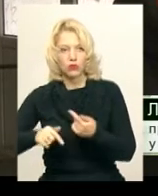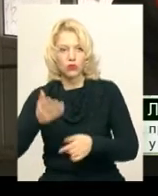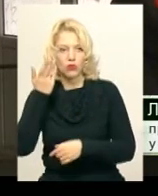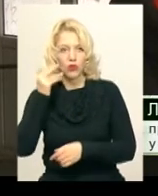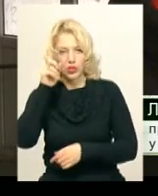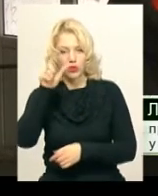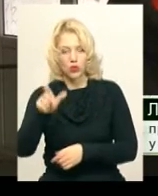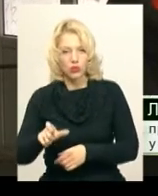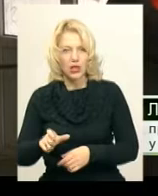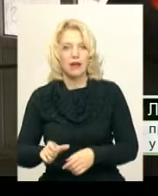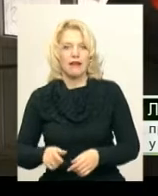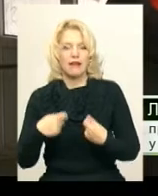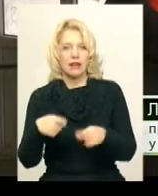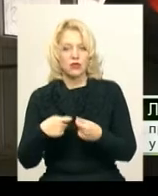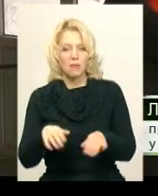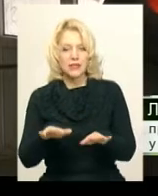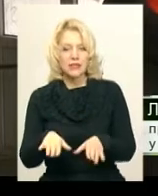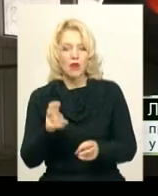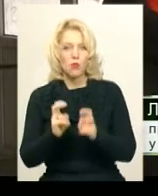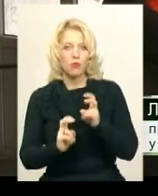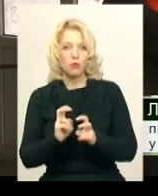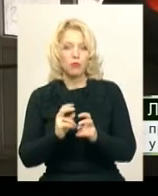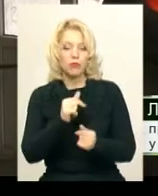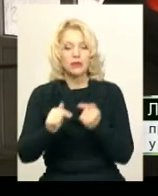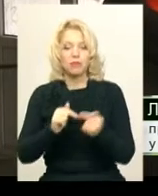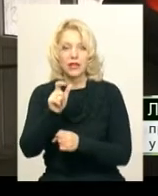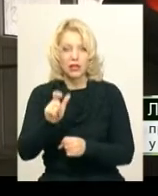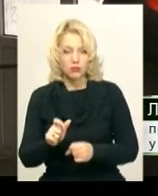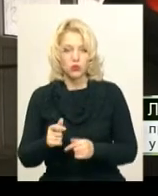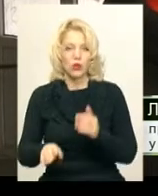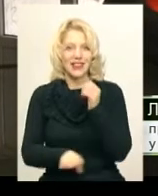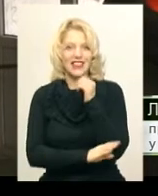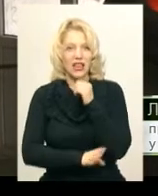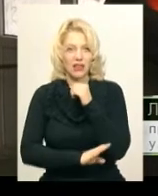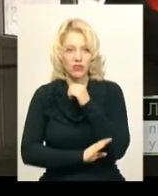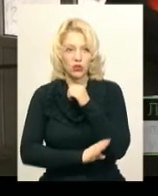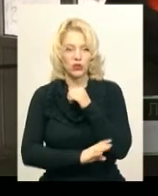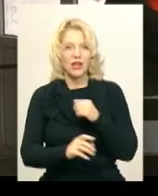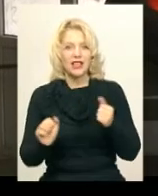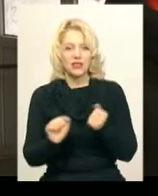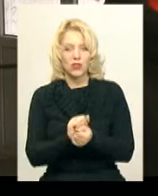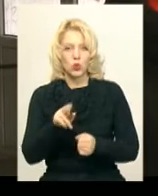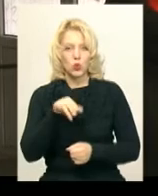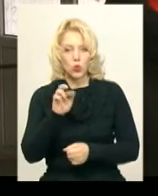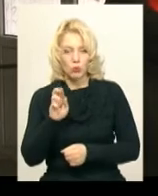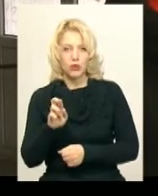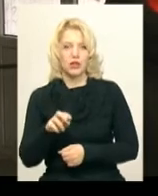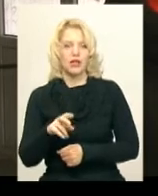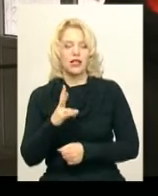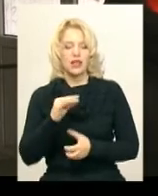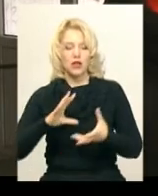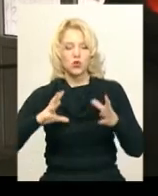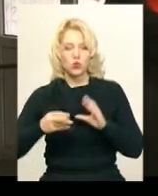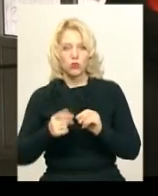реалізував місцевому підприємцю деревини, твердих порід, а саме дуб на суму